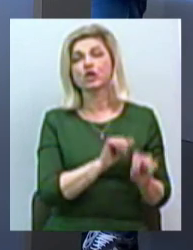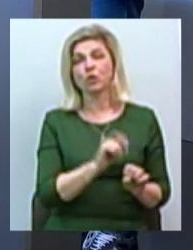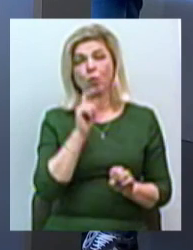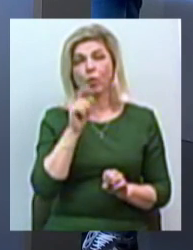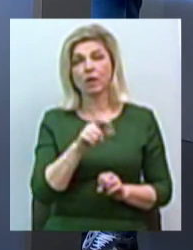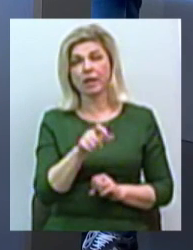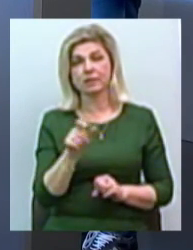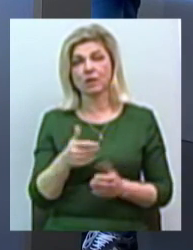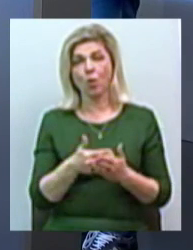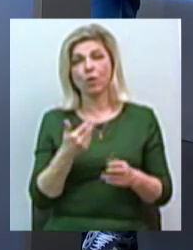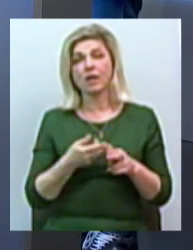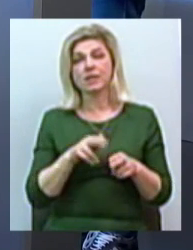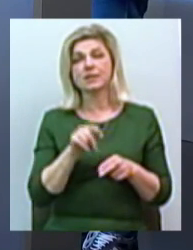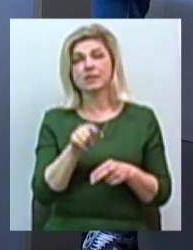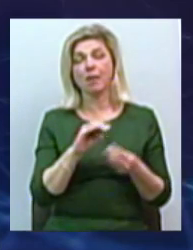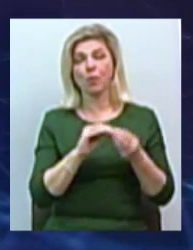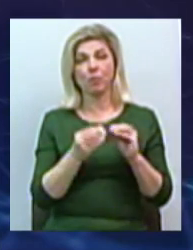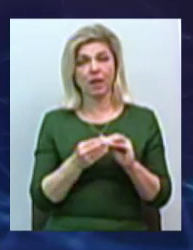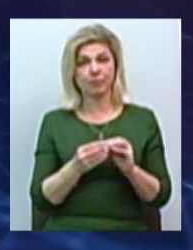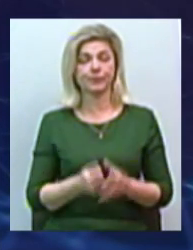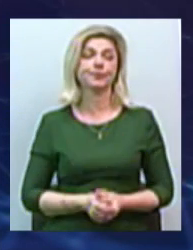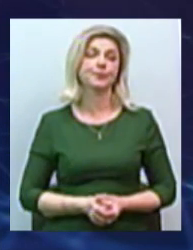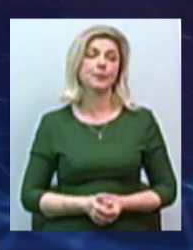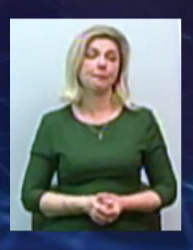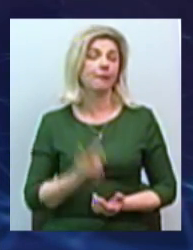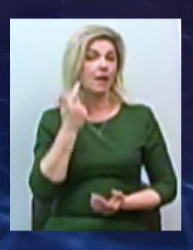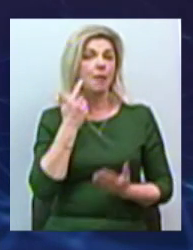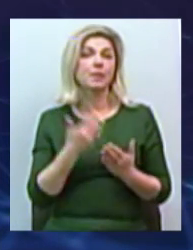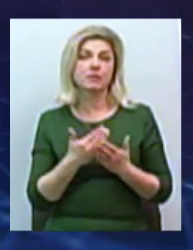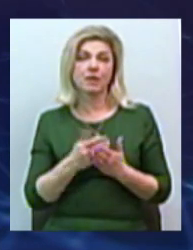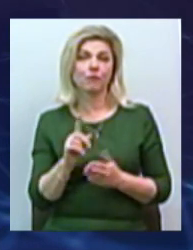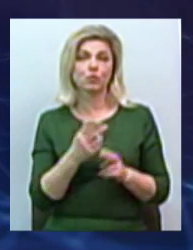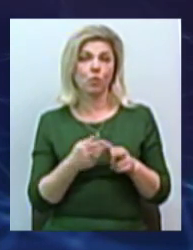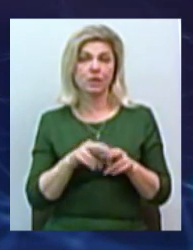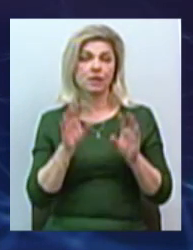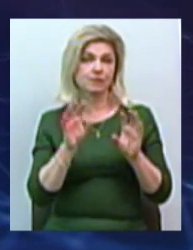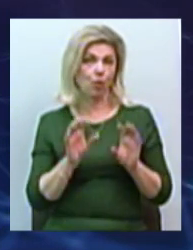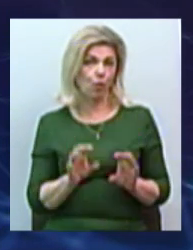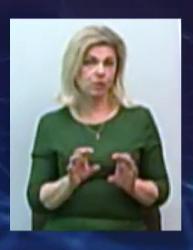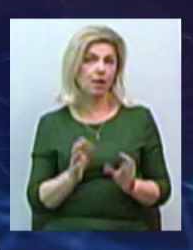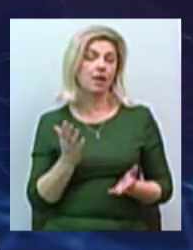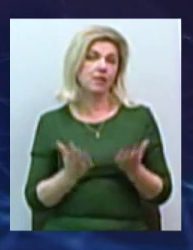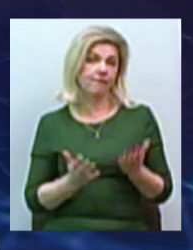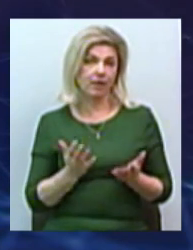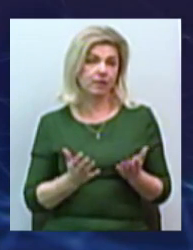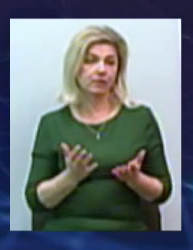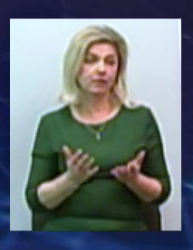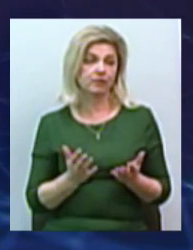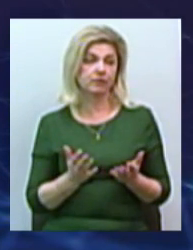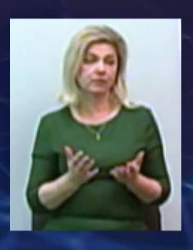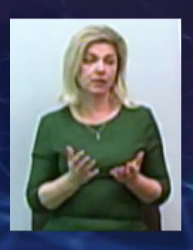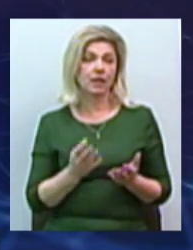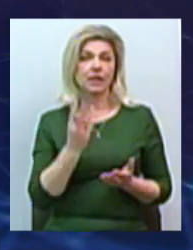українці від цієї проблеми? Вот представити себе, що цей закон в тому віде, ну, наверное, все-таки, може бути не стільки